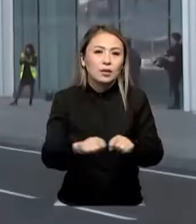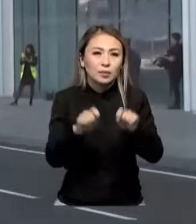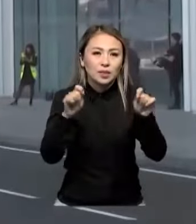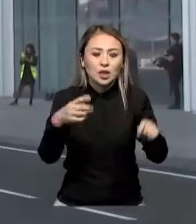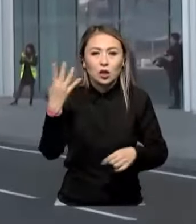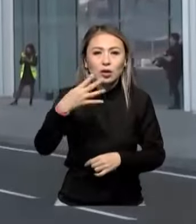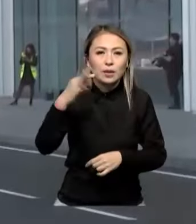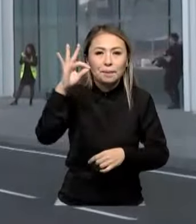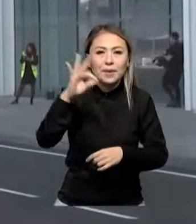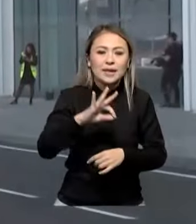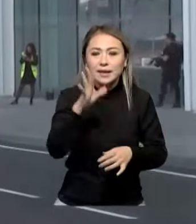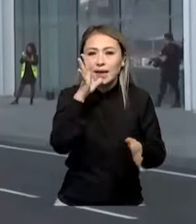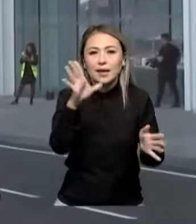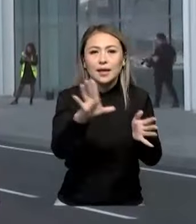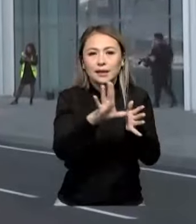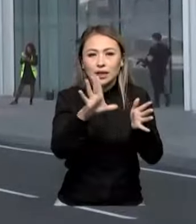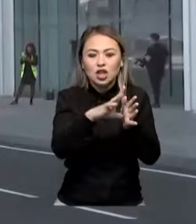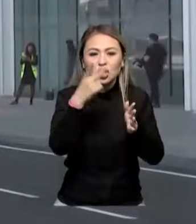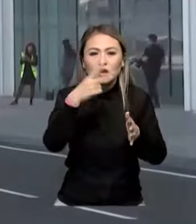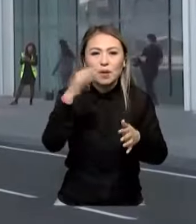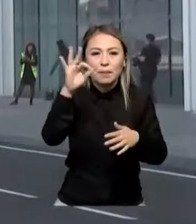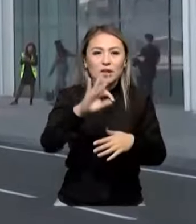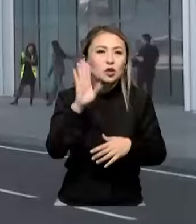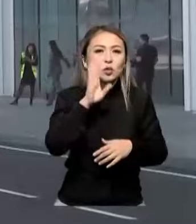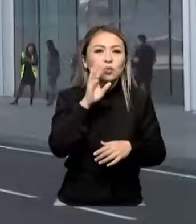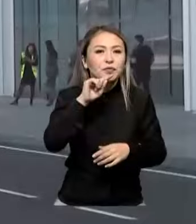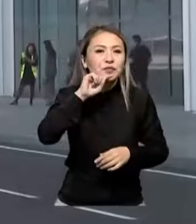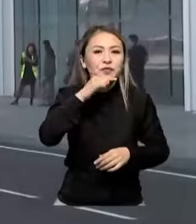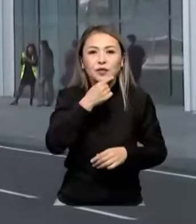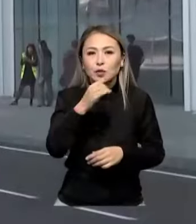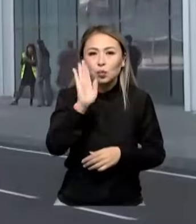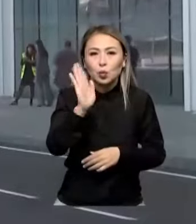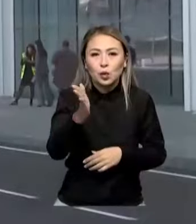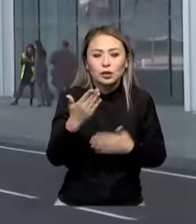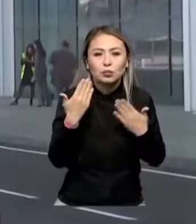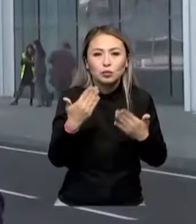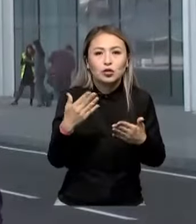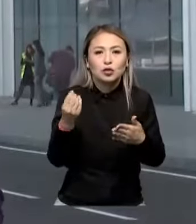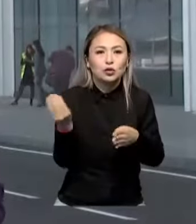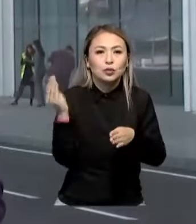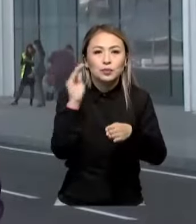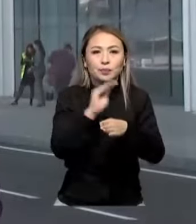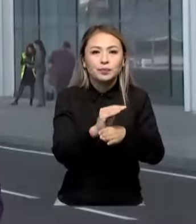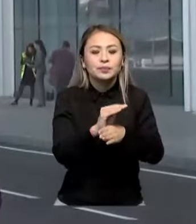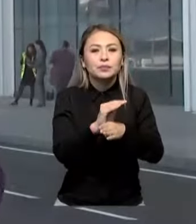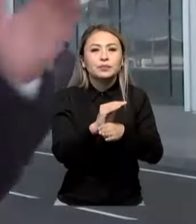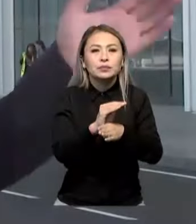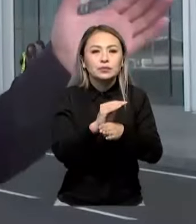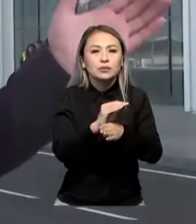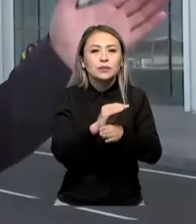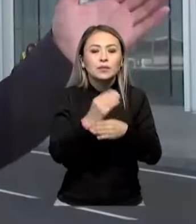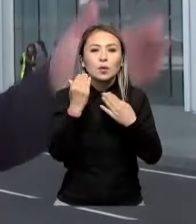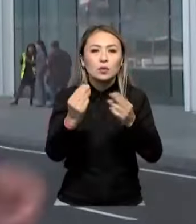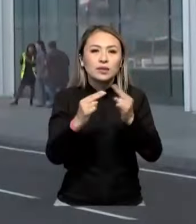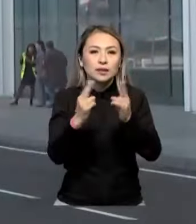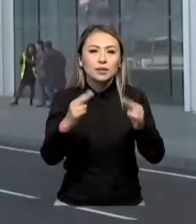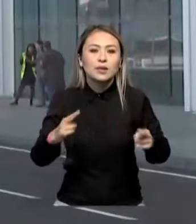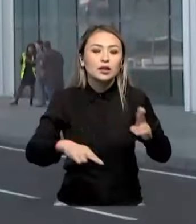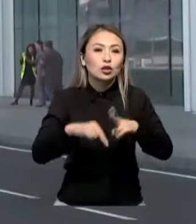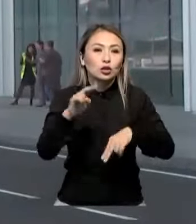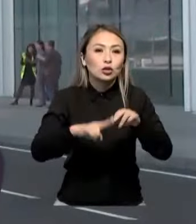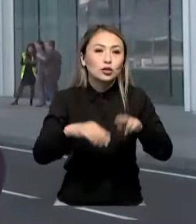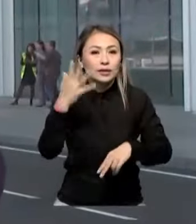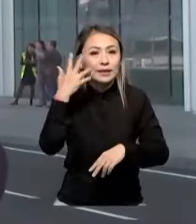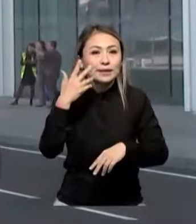40% электр энергиясы және 20% су өнемделетін болады. Және тағы бұр айта кететін бір жай. Осы ғимараттың құрылысы